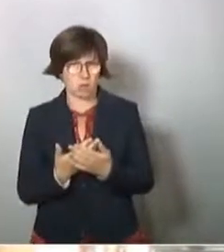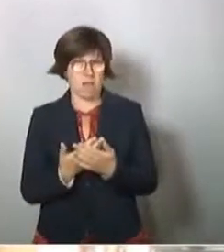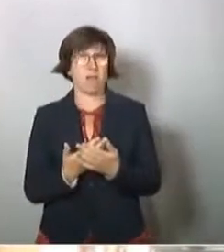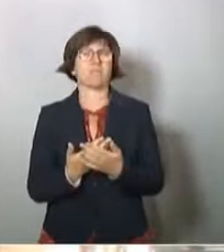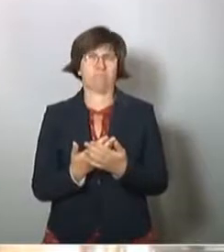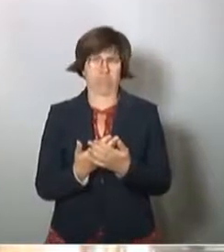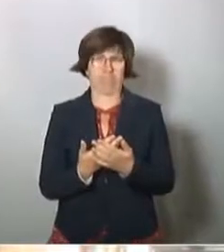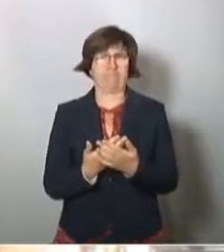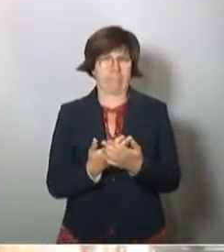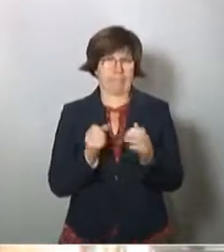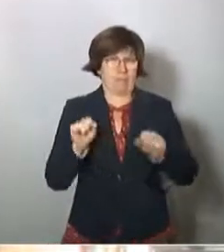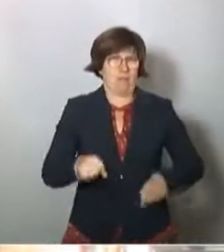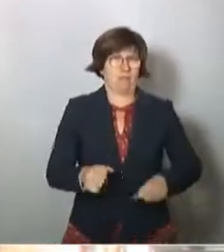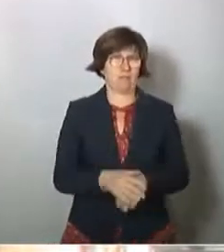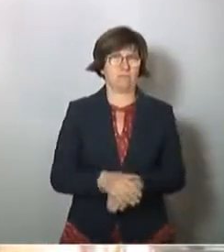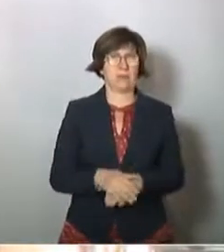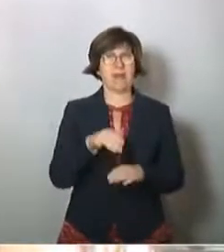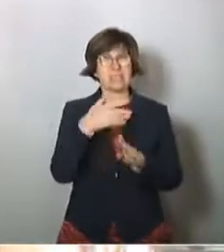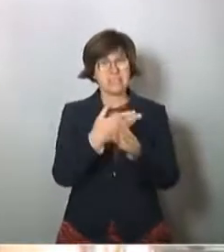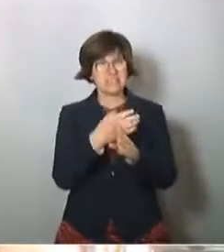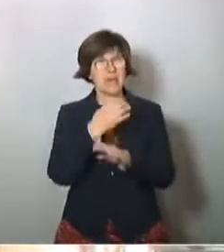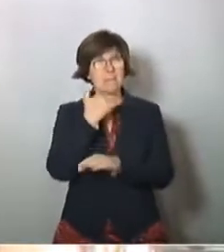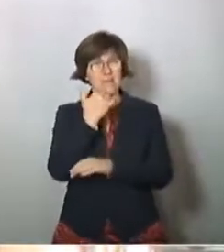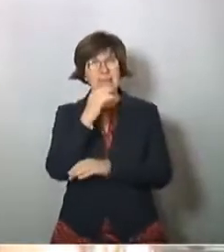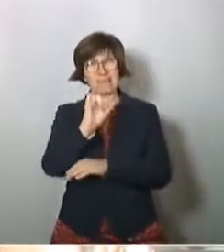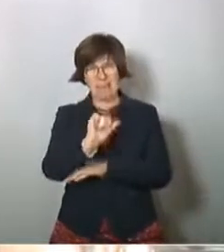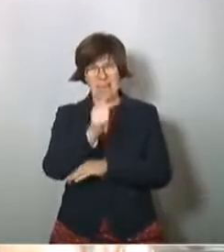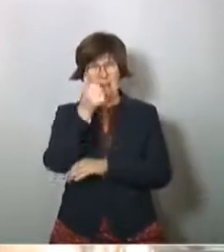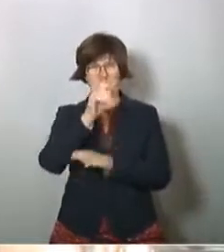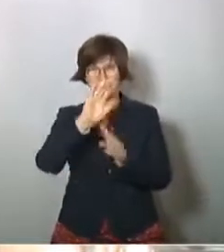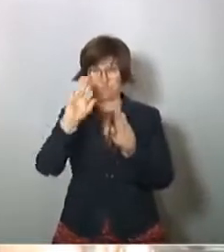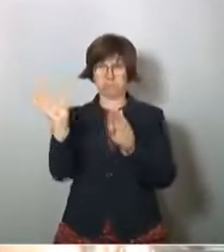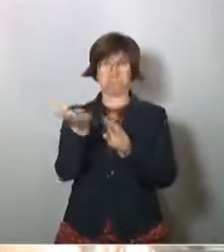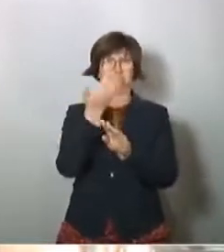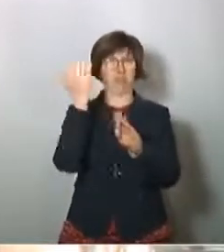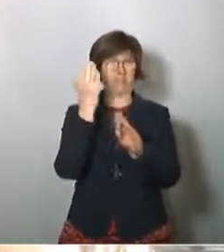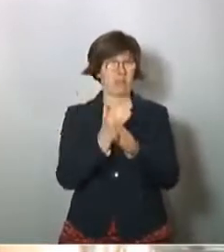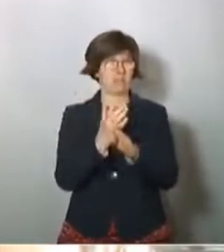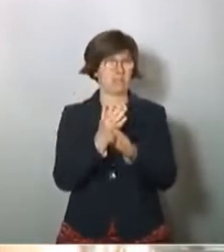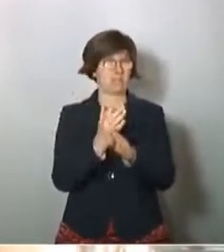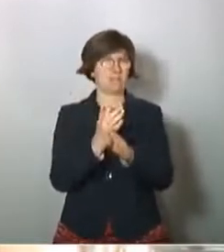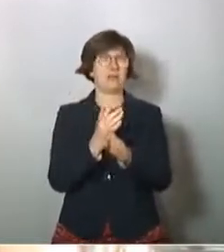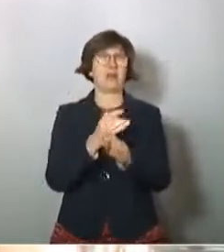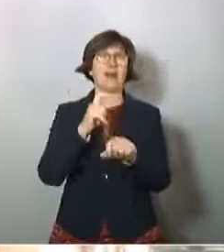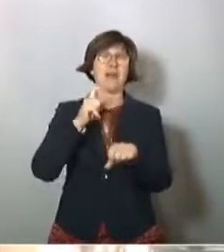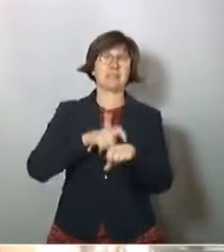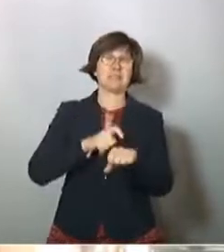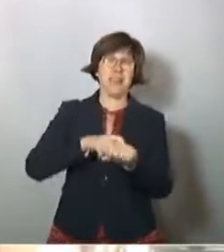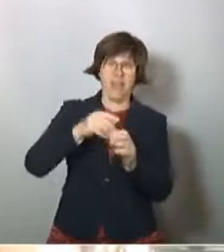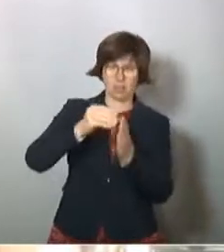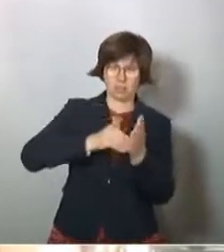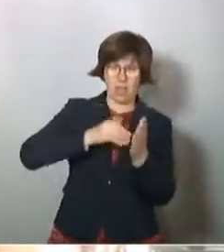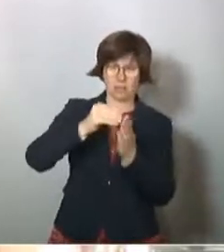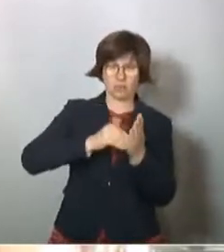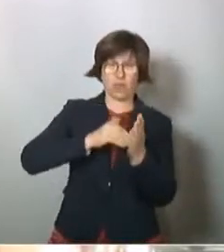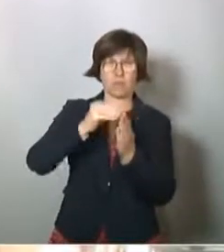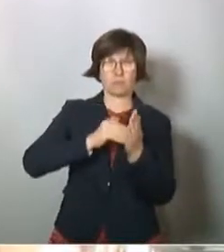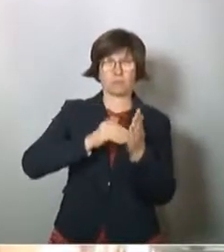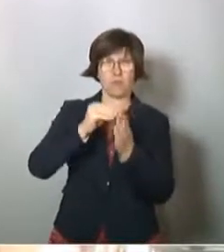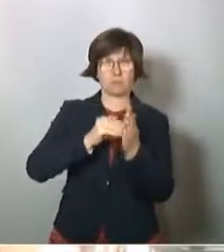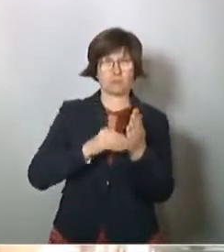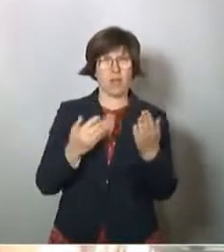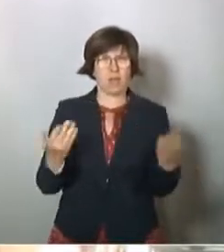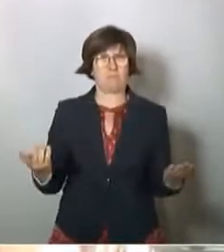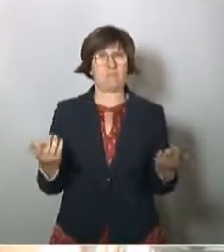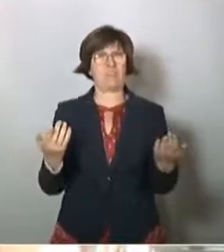beschäftigt. Aber dieser Bericht war jetzt der erste, der ist durch. Der ist natürlich in einer Zeit geschrieben, wo sich